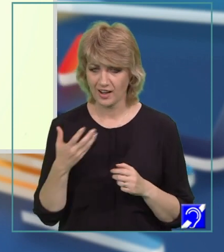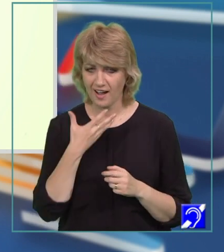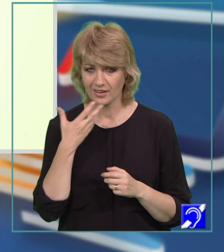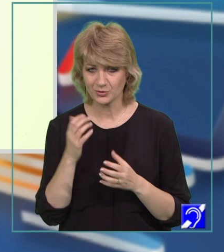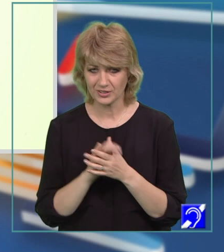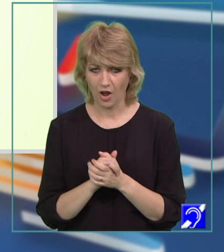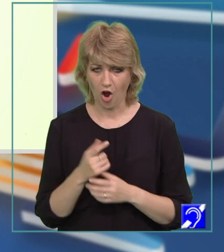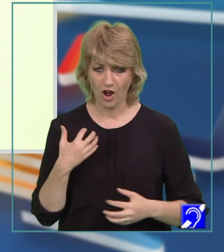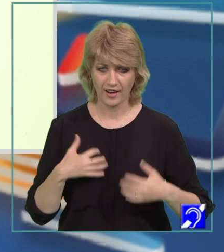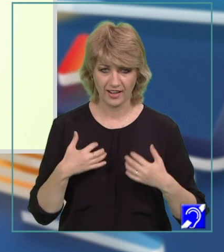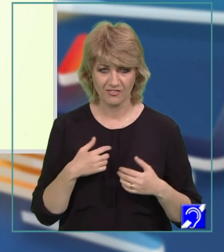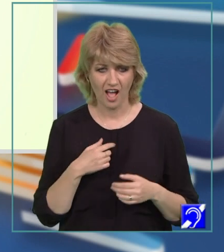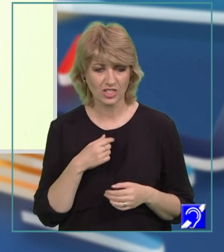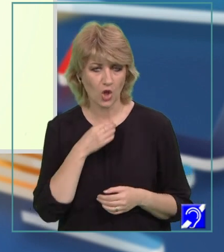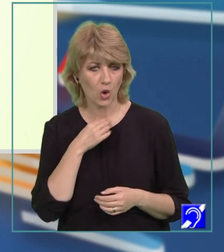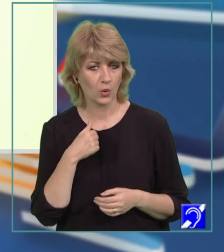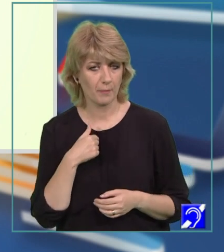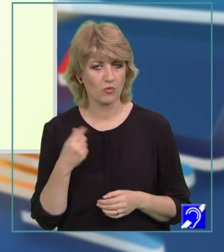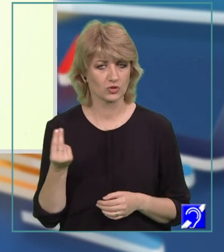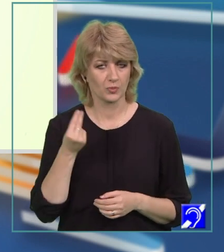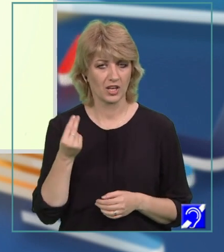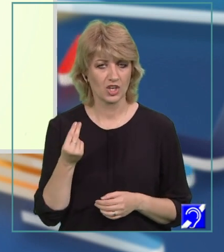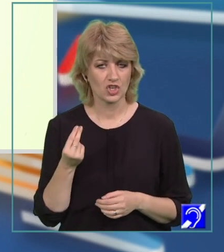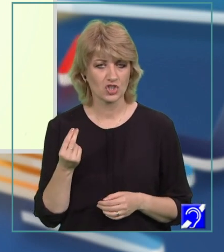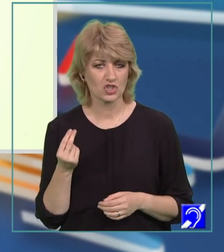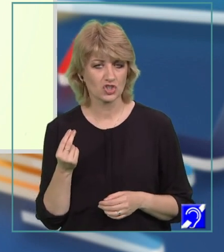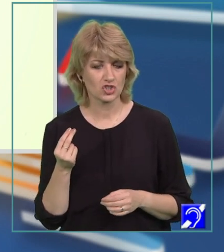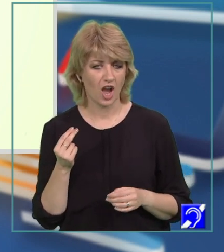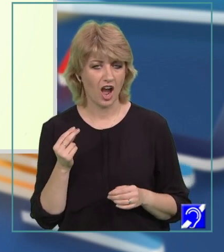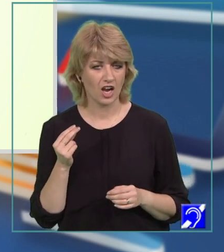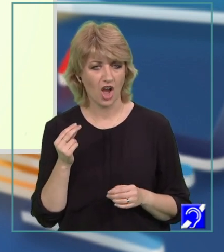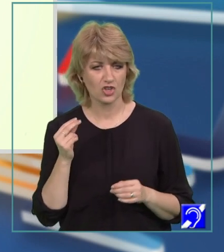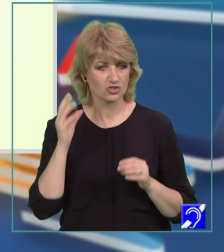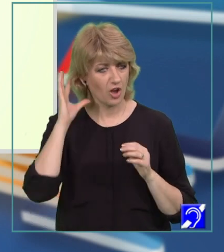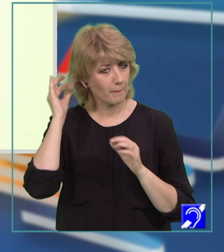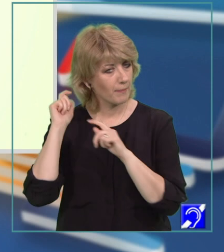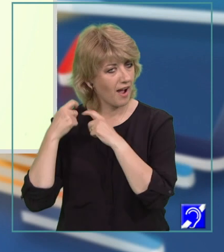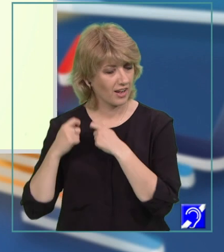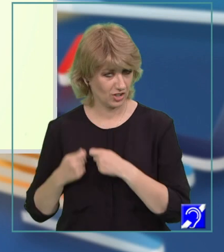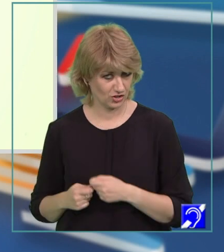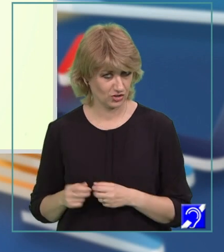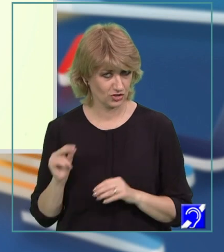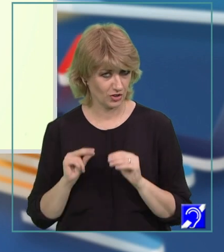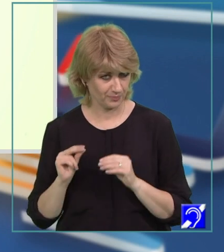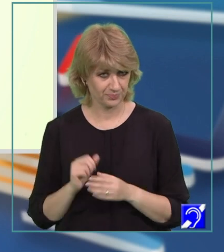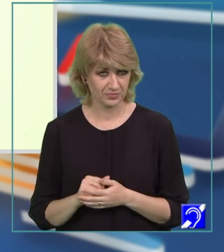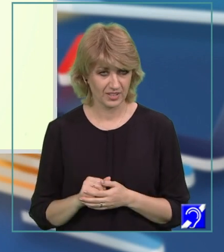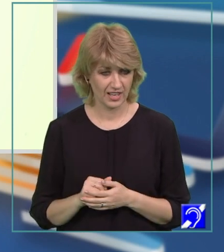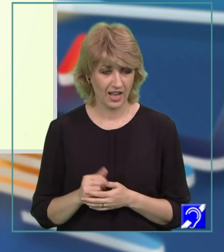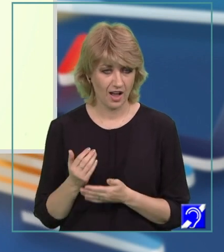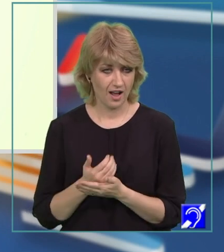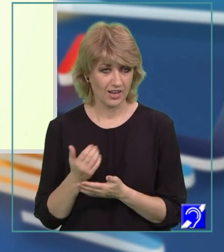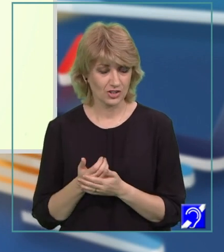o enerva tonul meu superior, își aranja cu noi variații panglicile. Deci, naratorul încearcă să-și ascundă